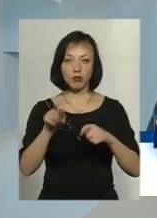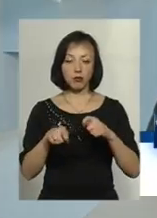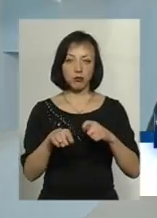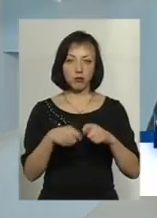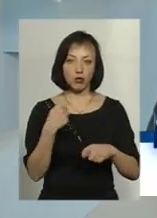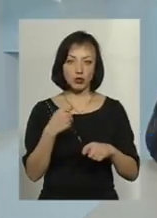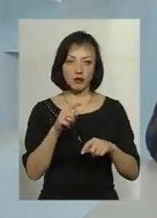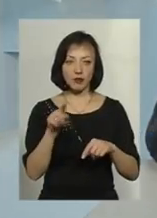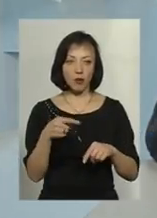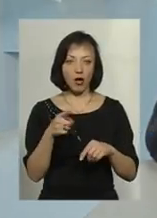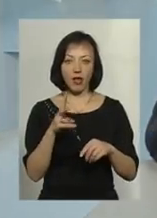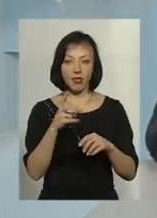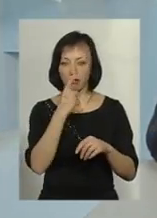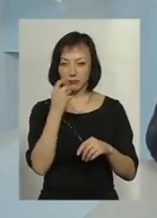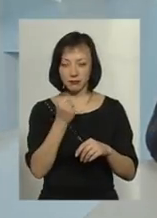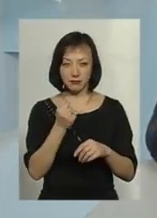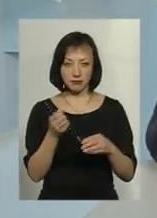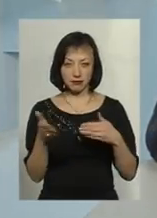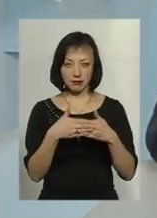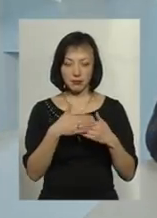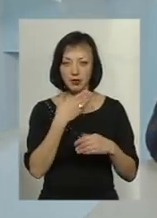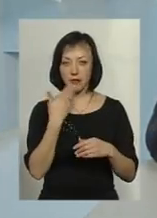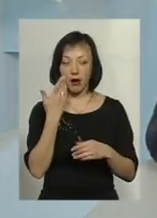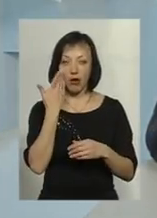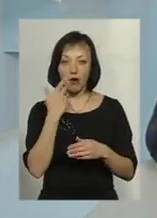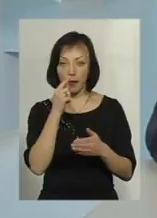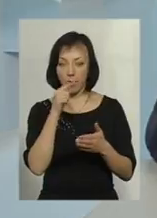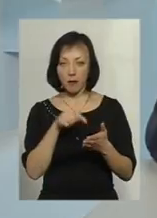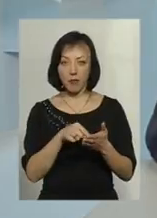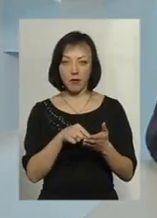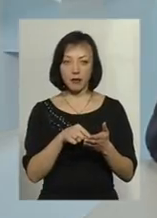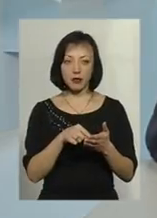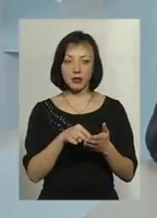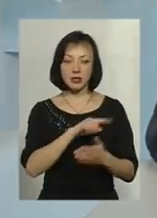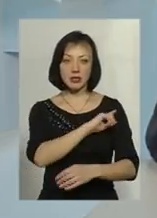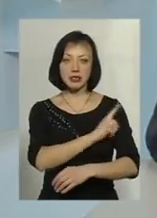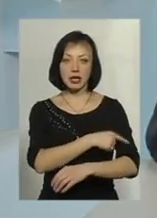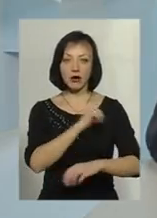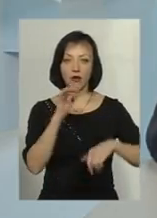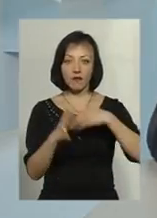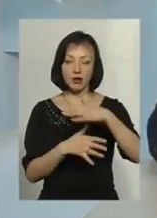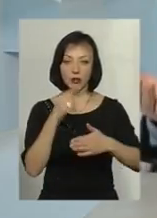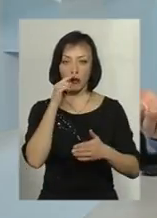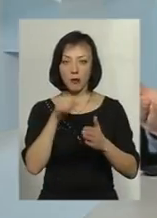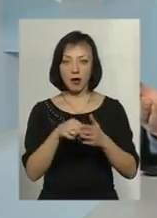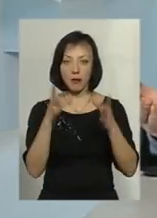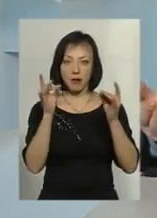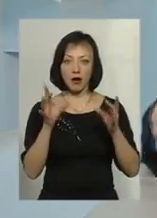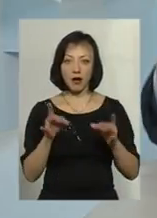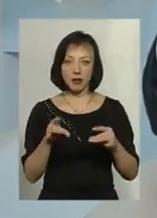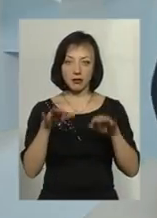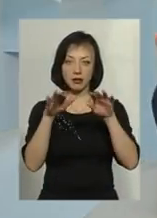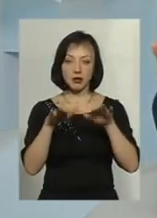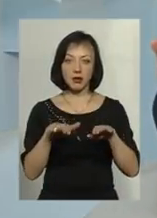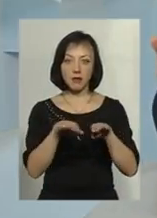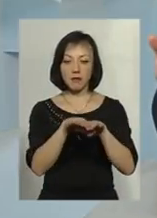димоход був негерметичний, і коли під час сильного вітру попав цілофановий пакет димохід,